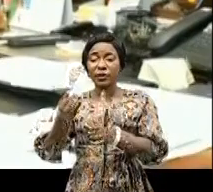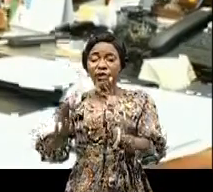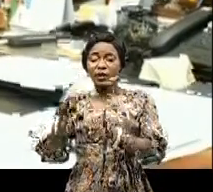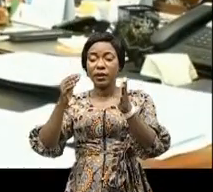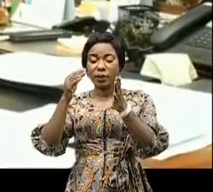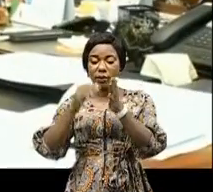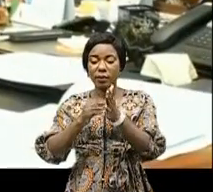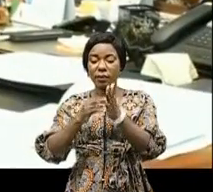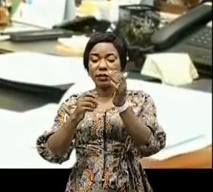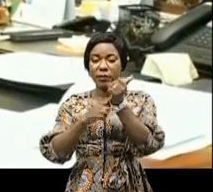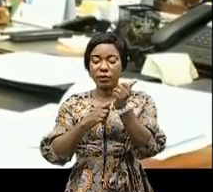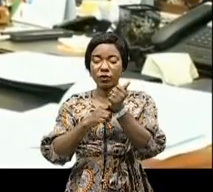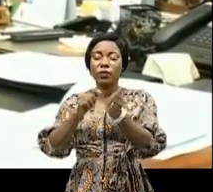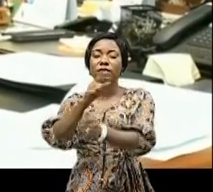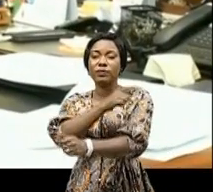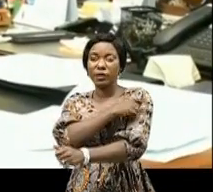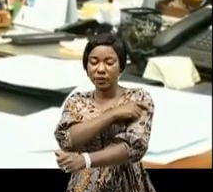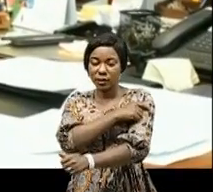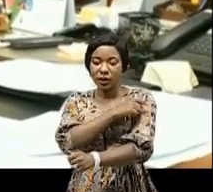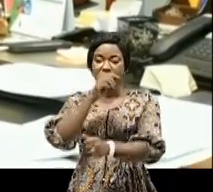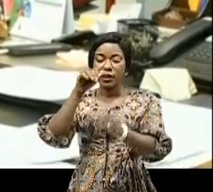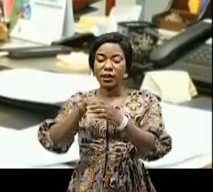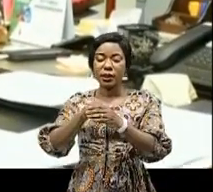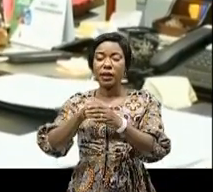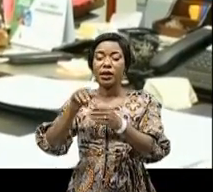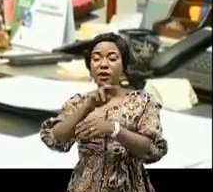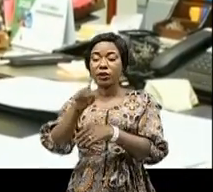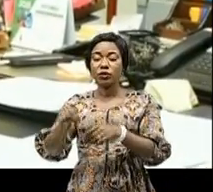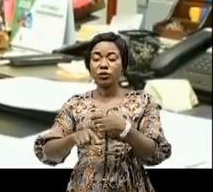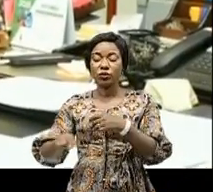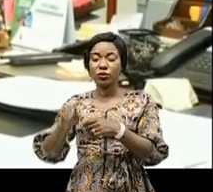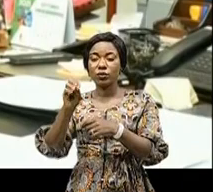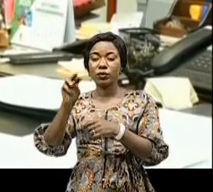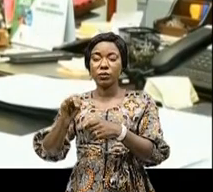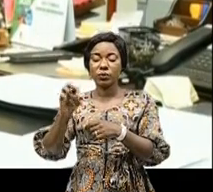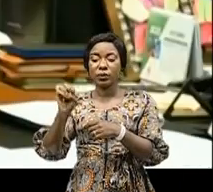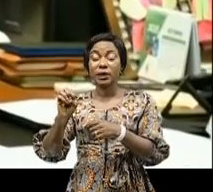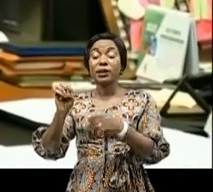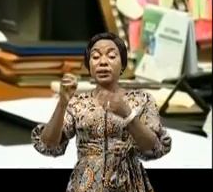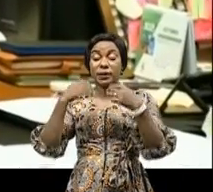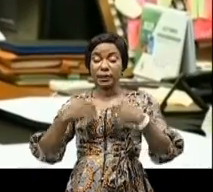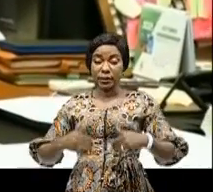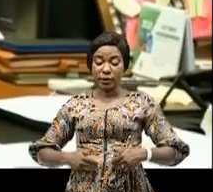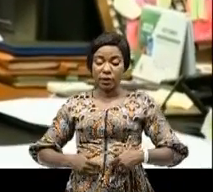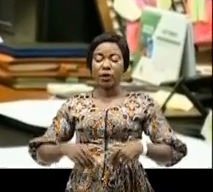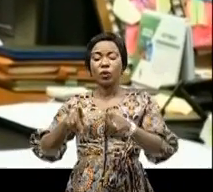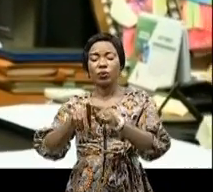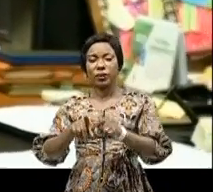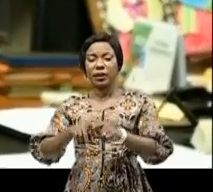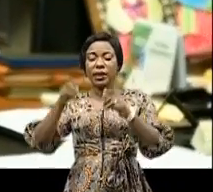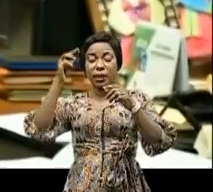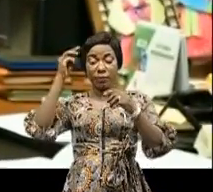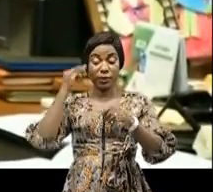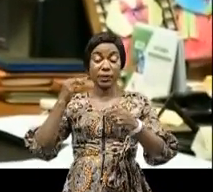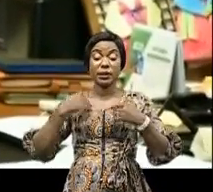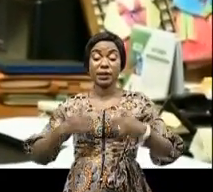10,8% pour la zone de santé et 55,3% pour le 4 aires de santé. Le ministre de la Santé